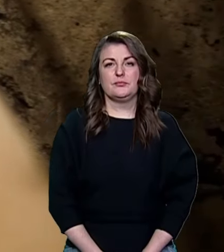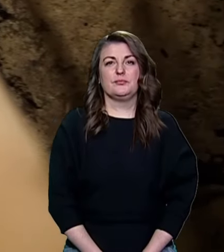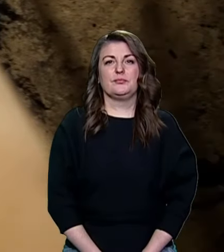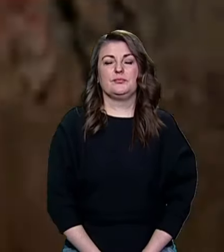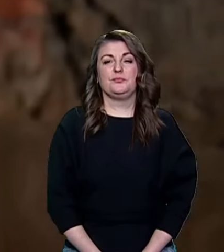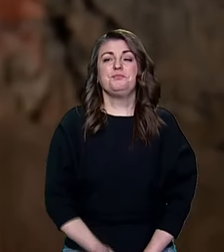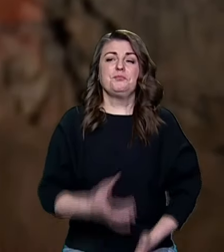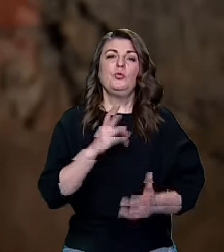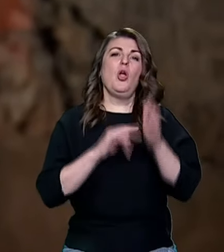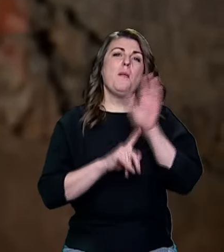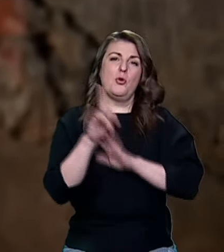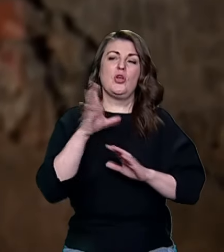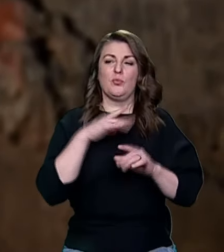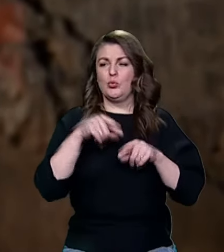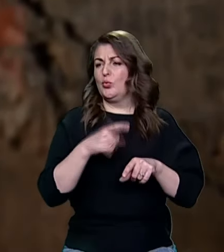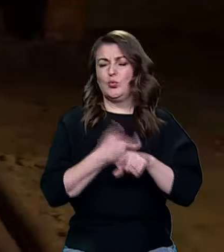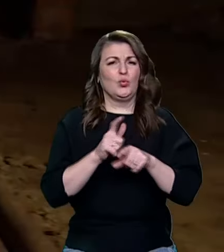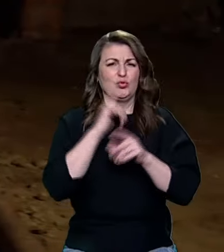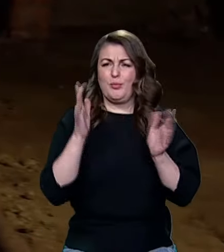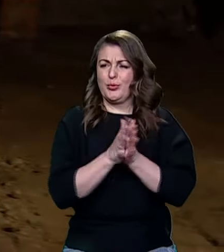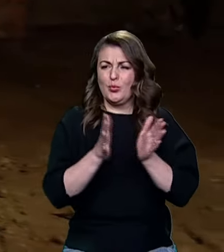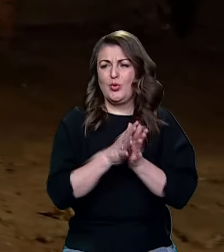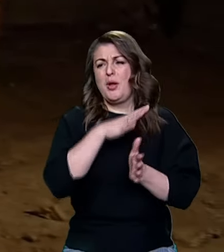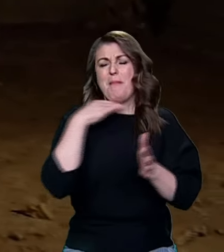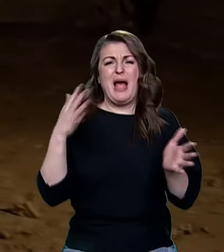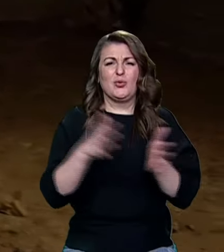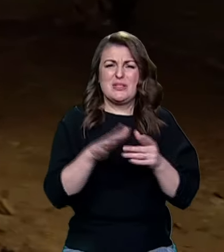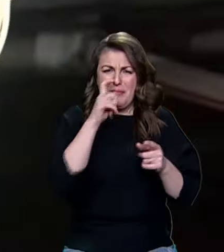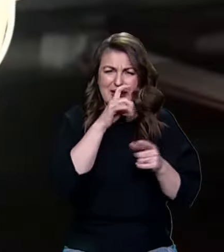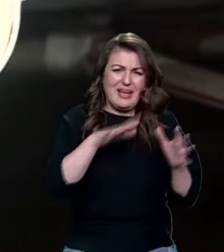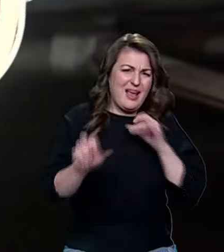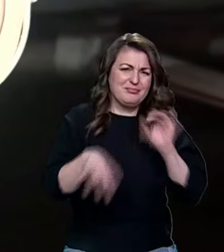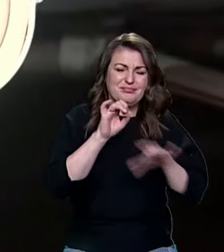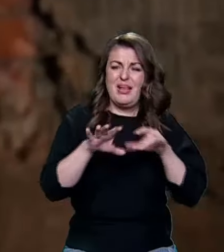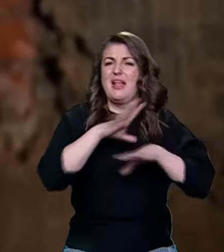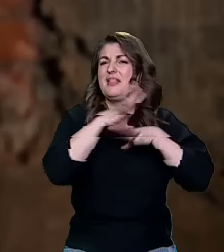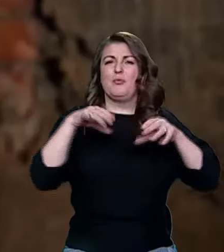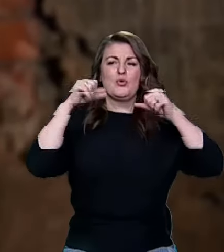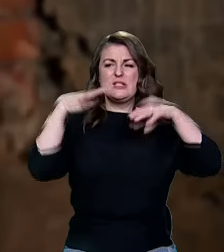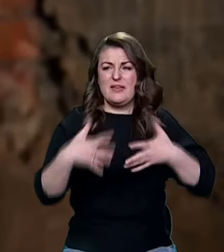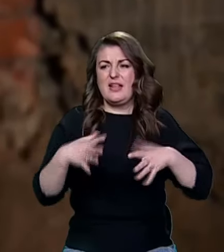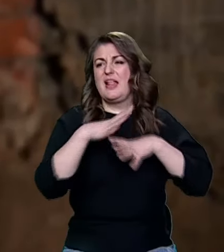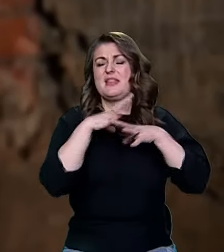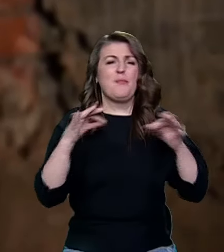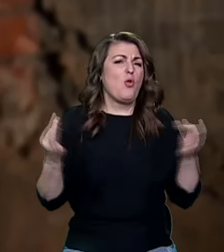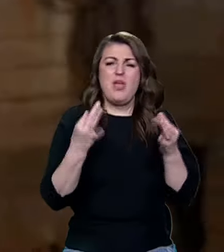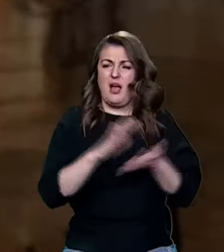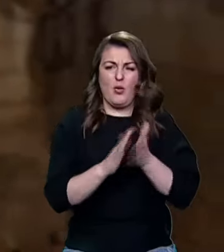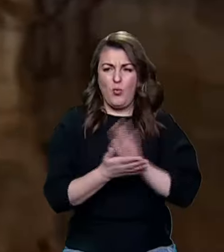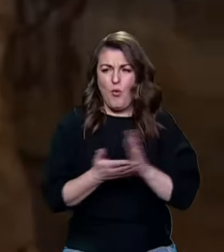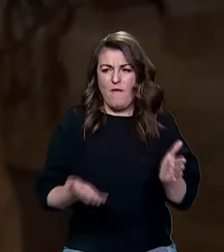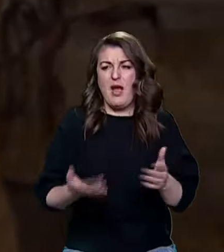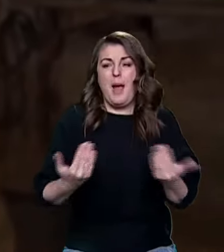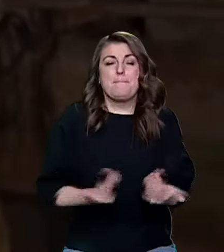На початку було тут дуже брудно, багато сміття. Не було світла, не було ніяких умов.